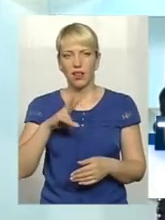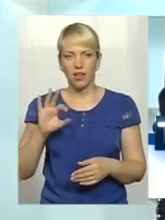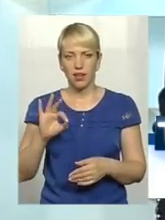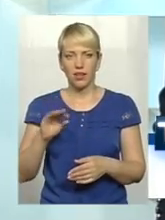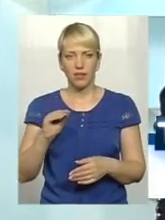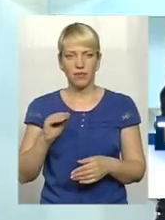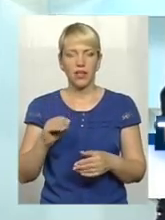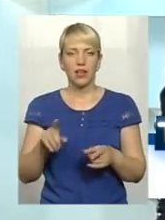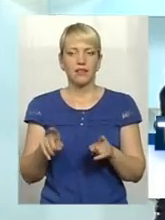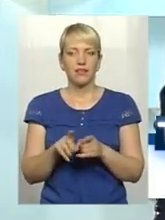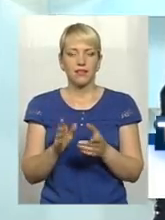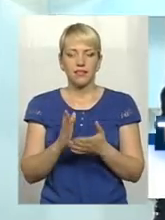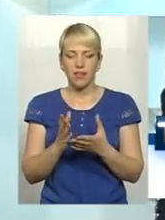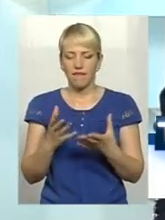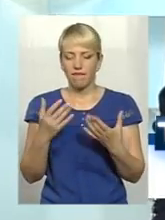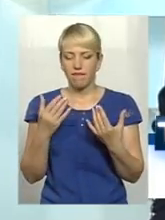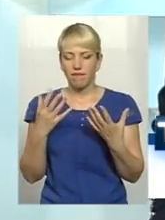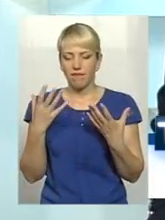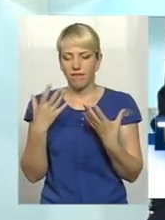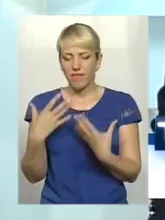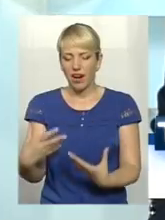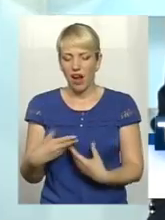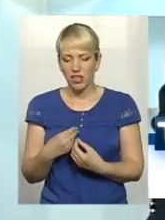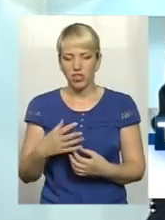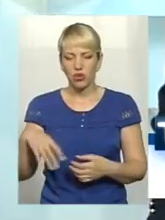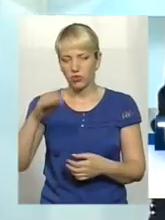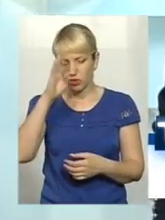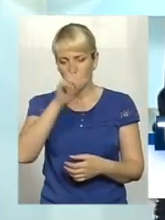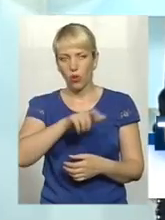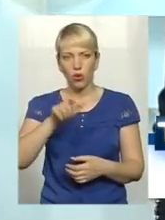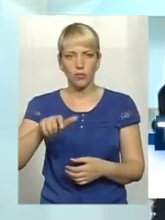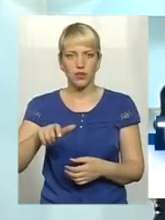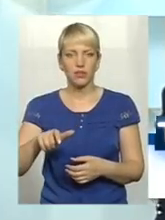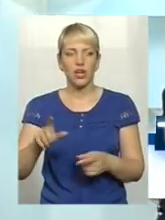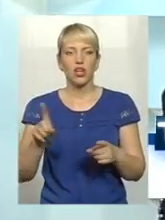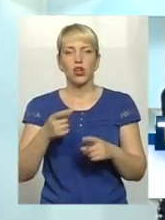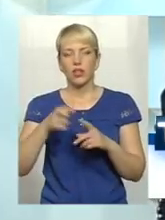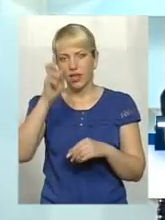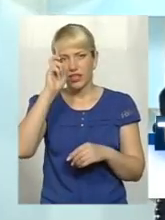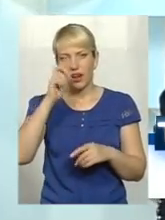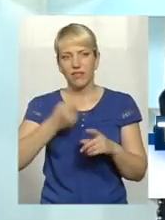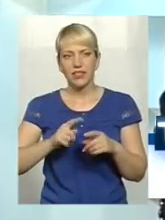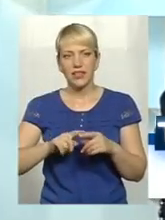складується таке враження усіх хлопців, не тільки всім, що держава цей процес притормажує. Але якщо